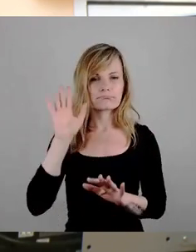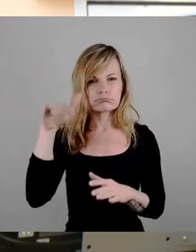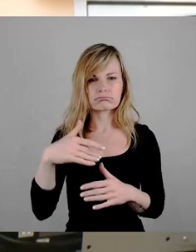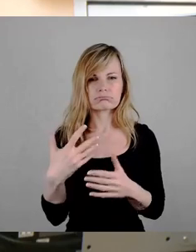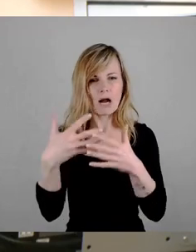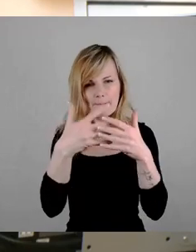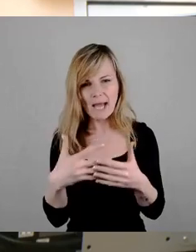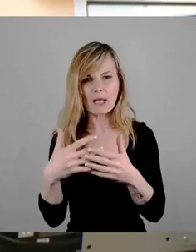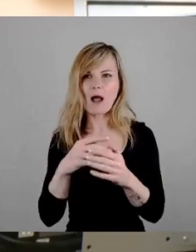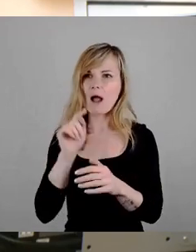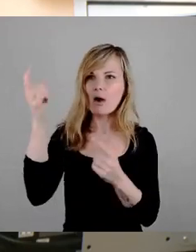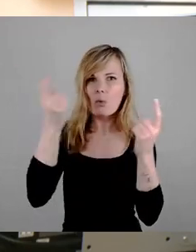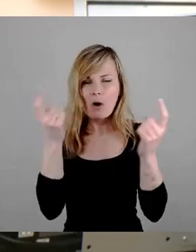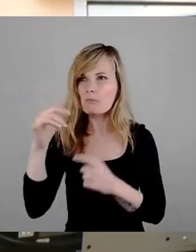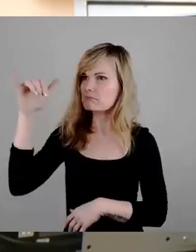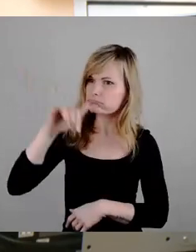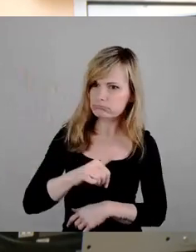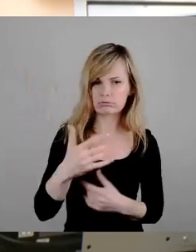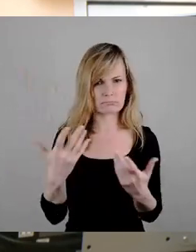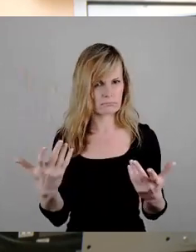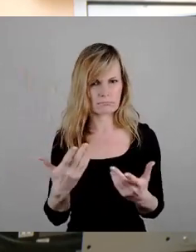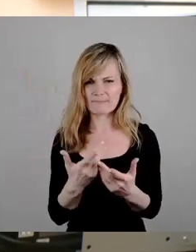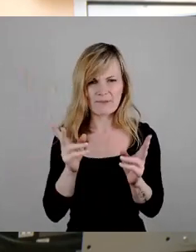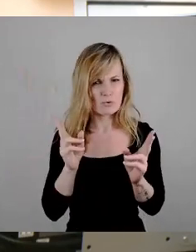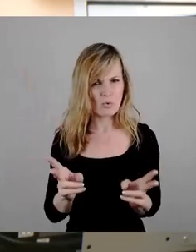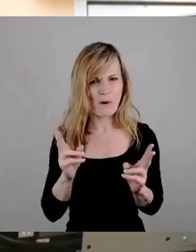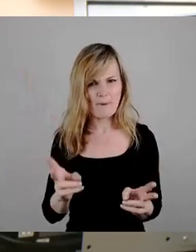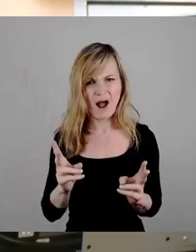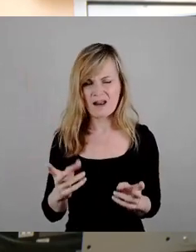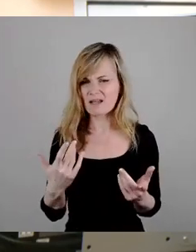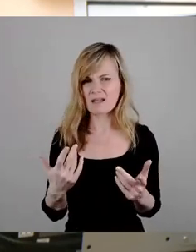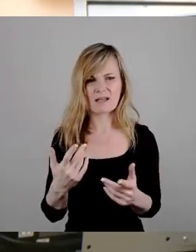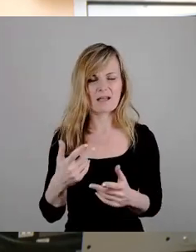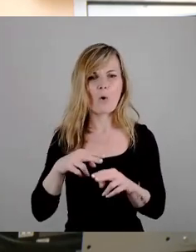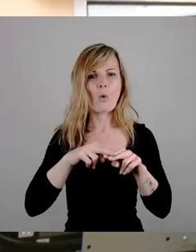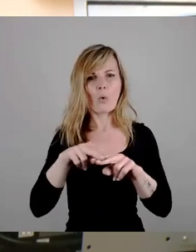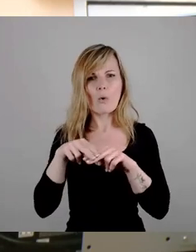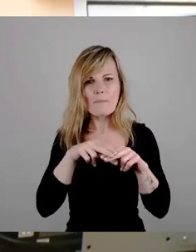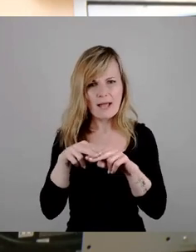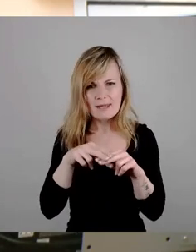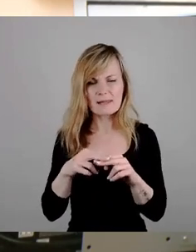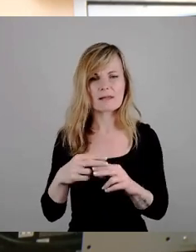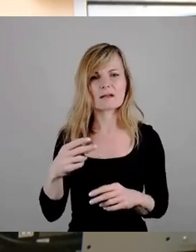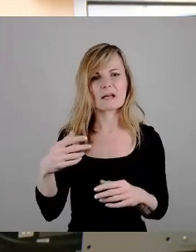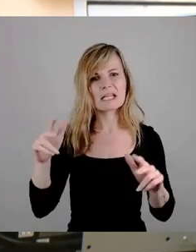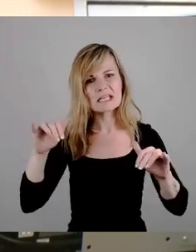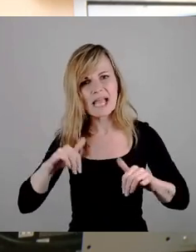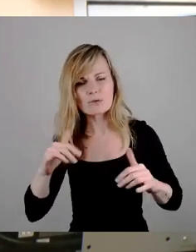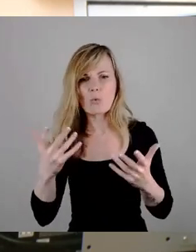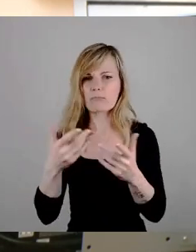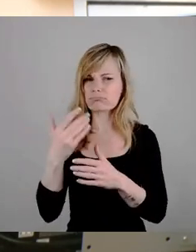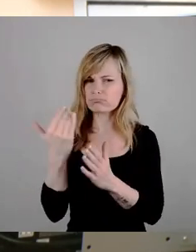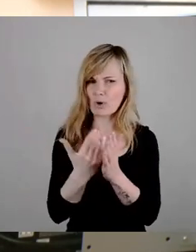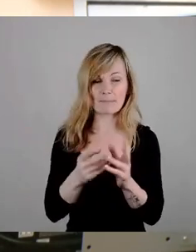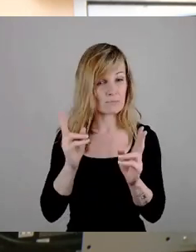sozusagen ganz normale Rummel-Techno-Programmen teilweise. Und diese Lücke